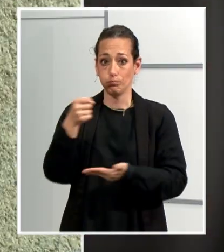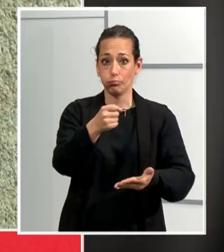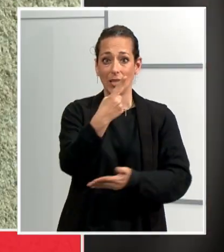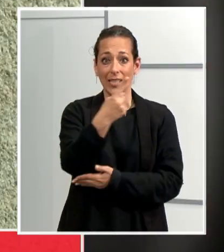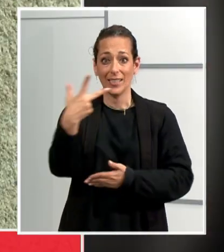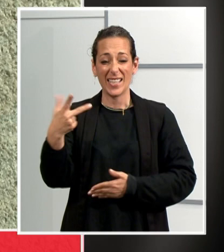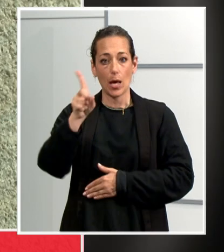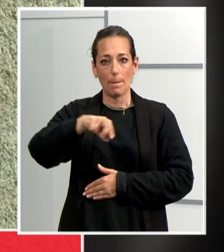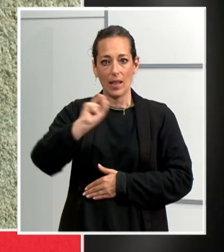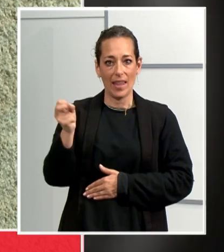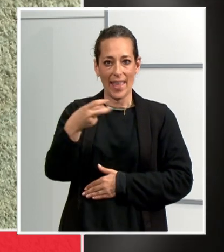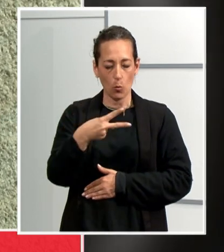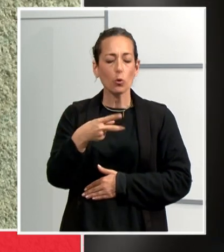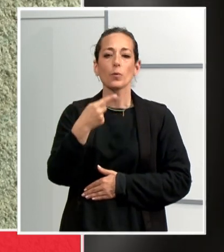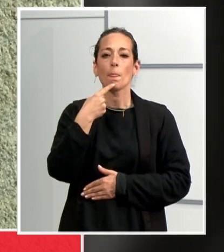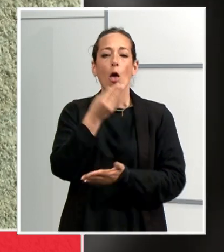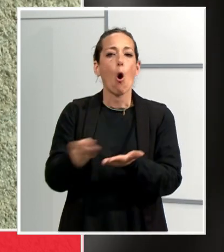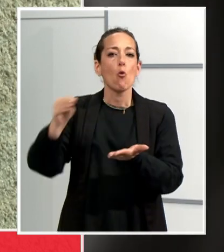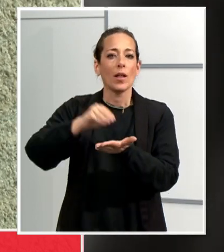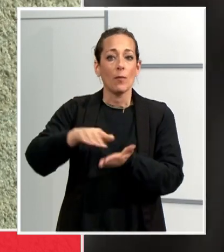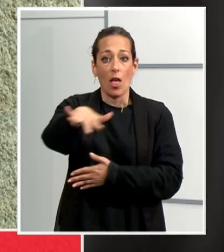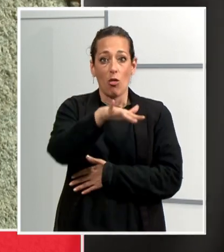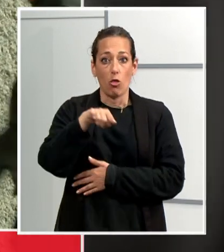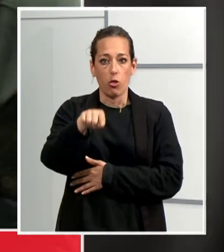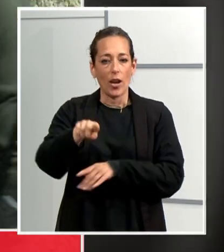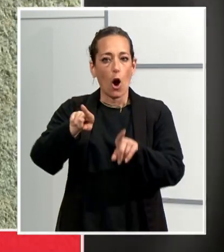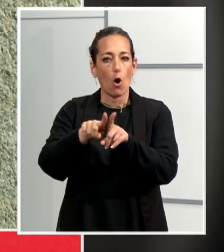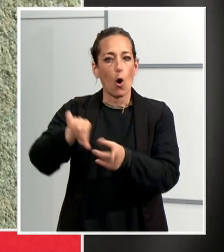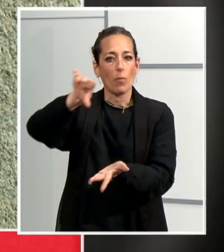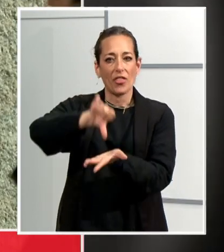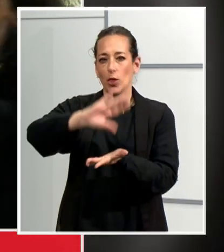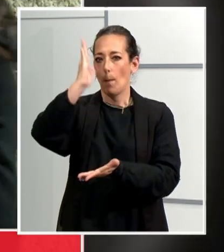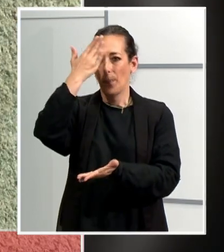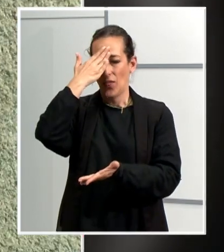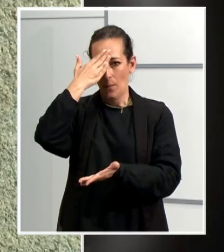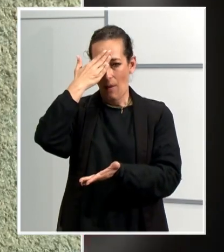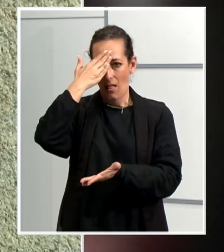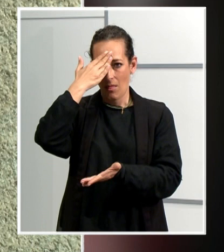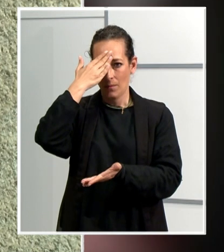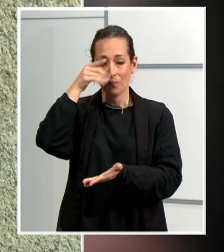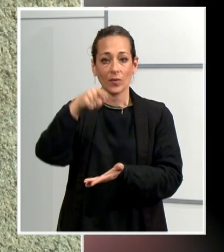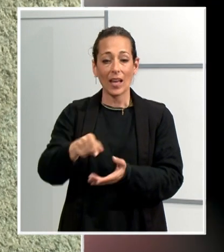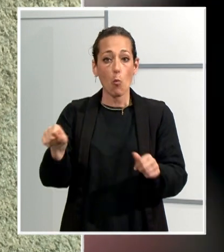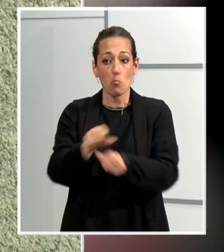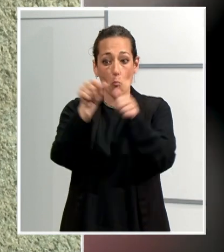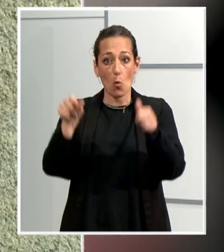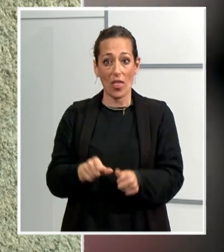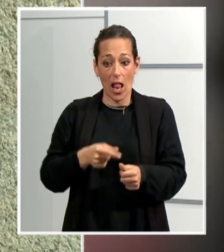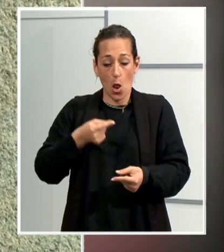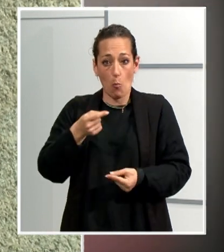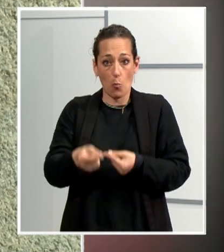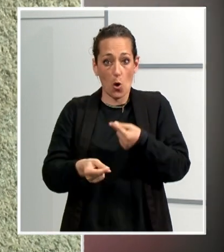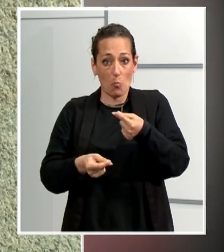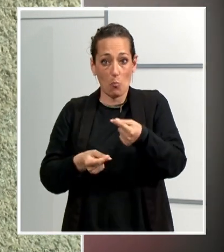Posem Can Anglada una vegada més en el centre de la nostra ciutat i aquest és el model que a poc a poc des del Servei de Comerç estem desenvolupant